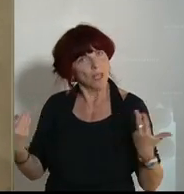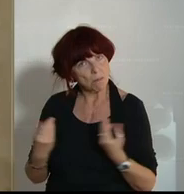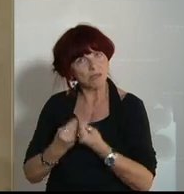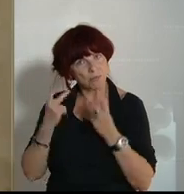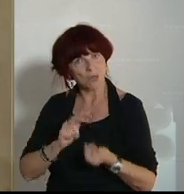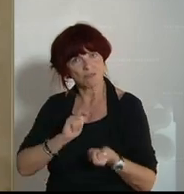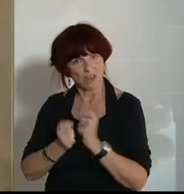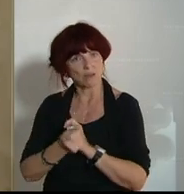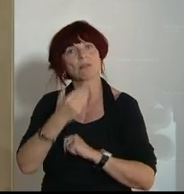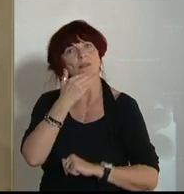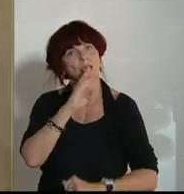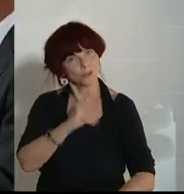weiterbringen. Ich danke.